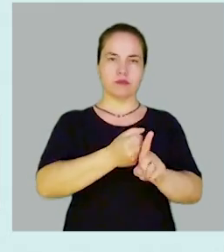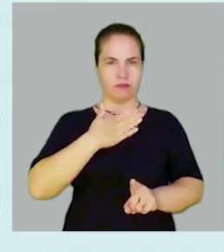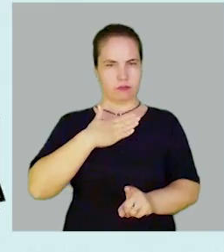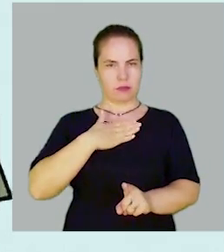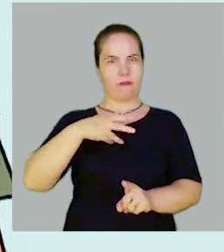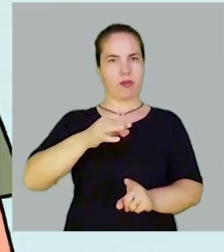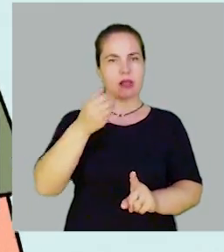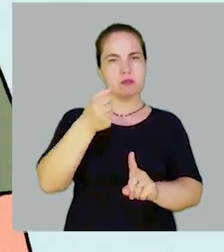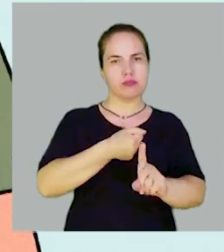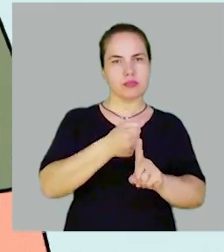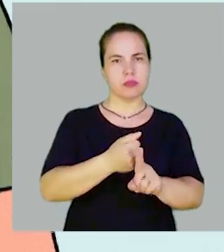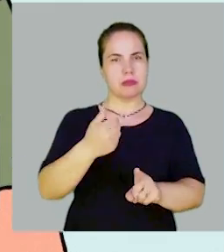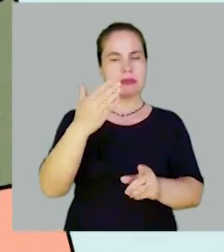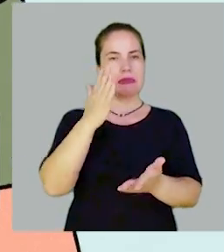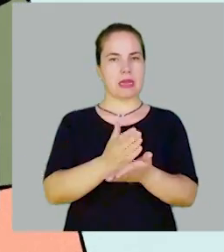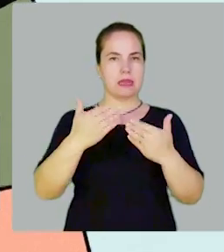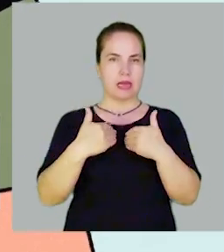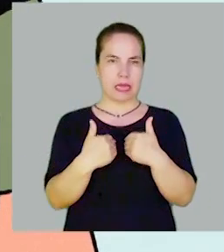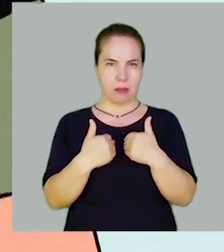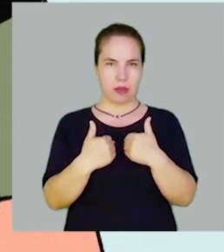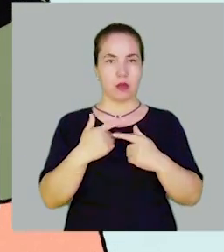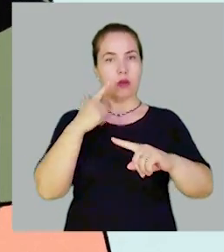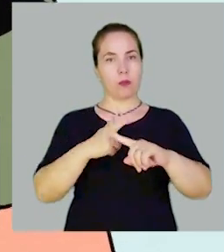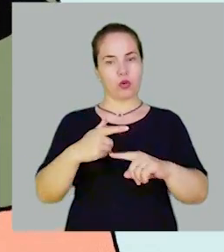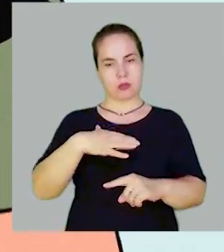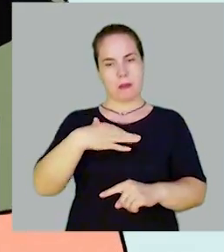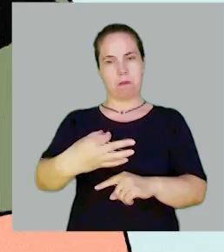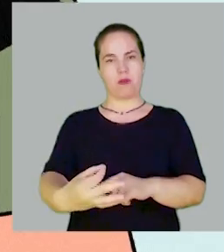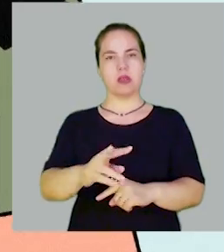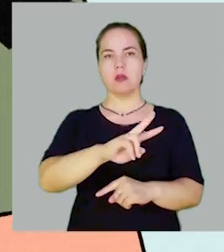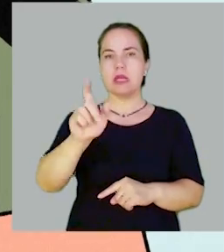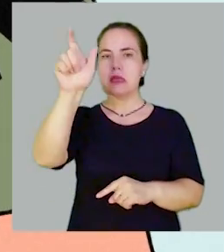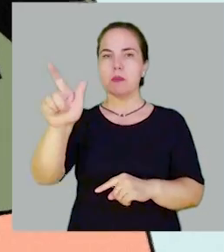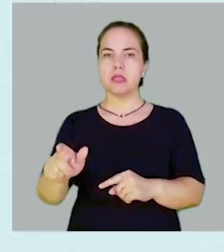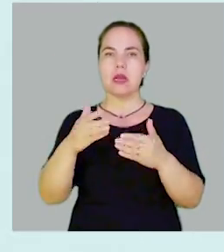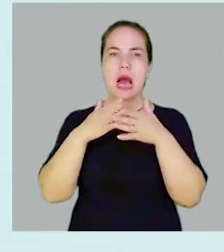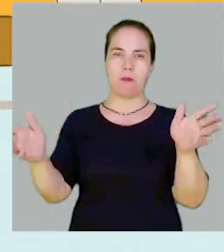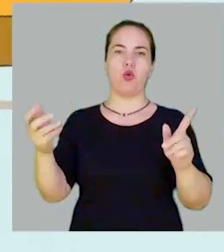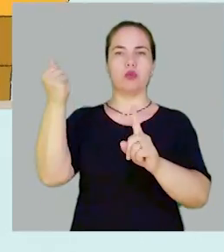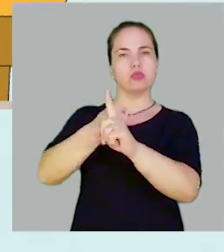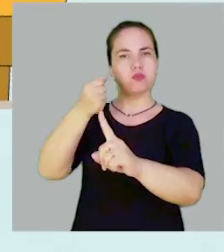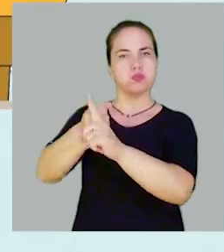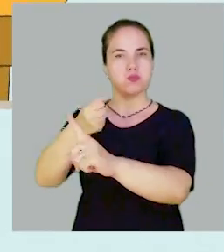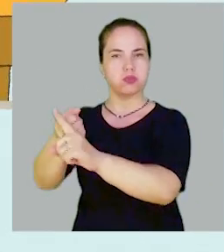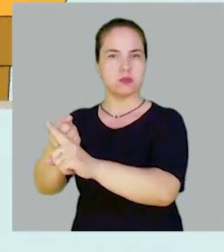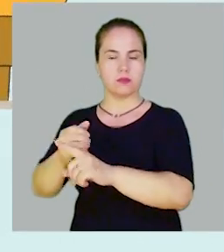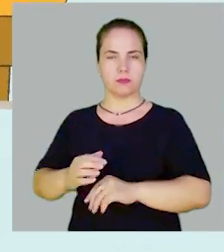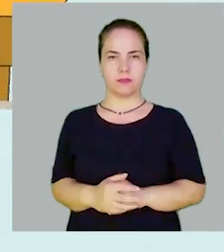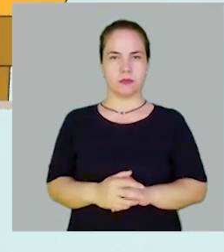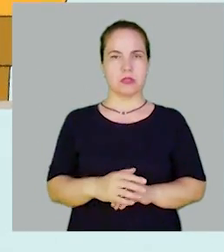është aji person që mbron dhe përfajtson interesat dhe të drejtët e ti dhe ngrëzërin për to. Si pepron një advokat?